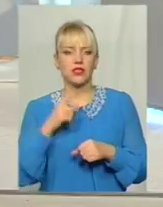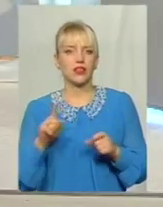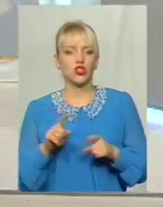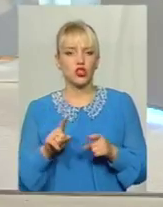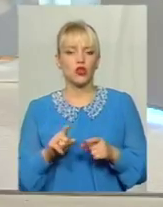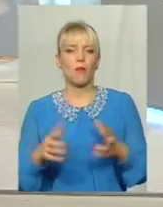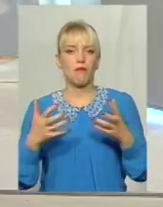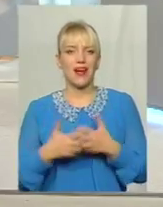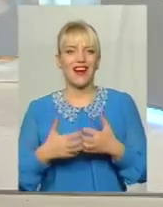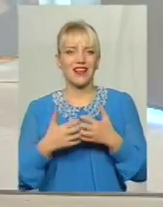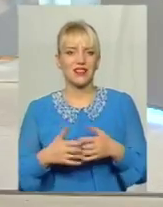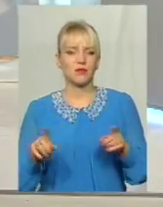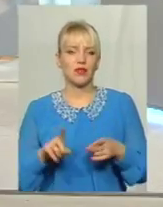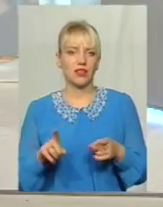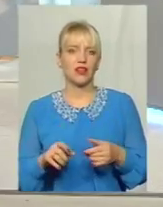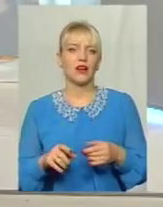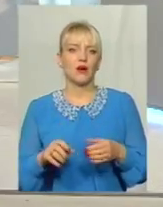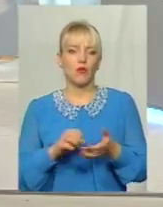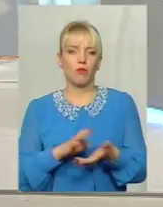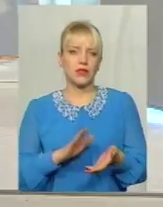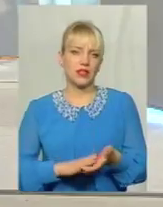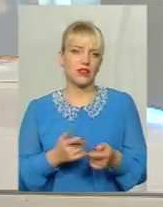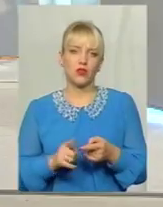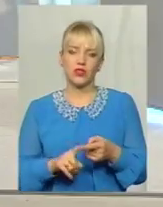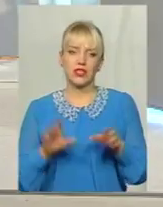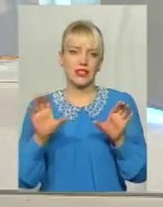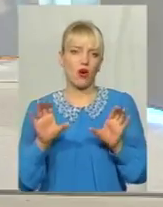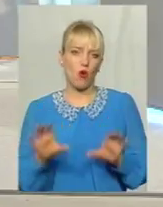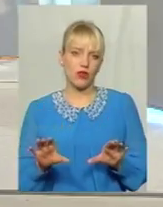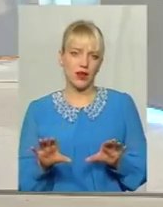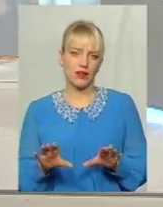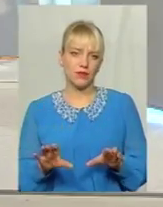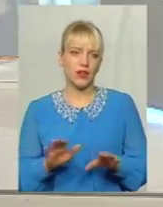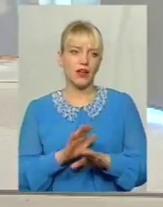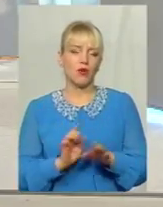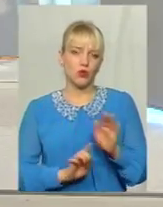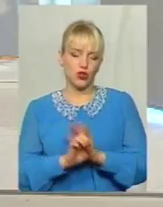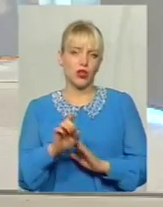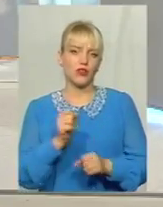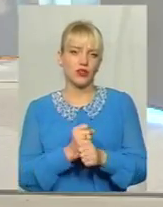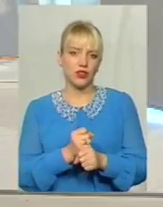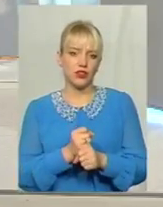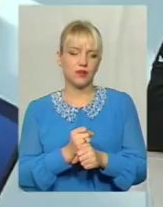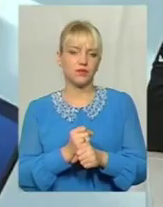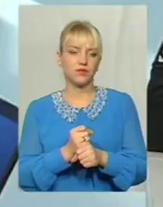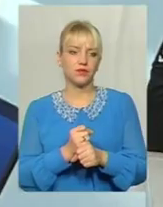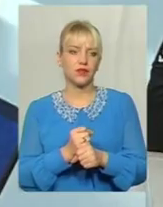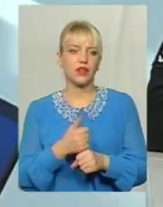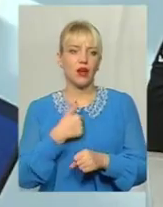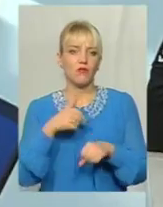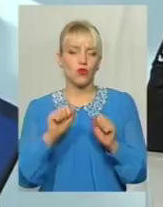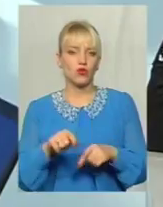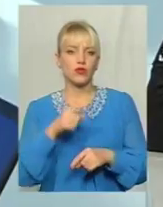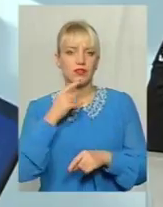хороші механізми, які прописані в цих законах, починають діяти? Я можу